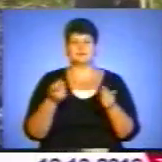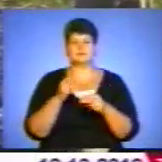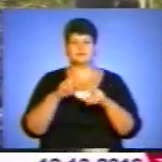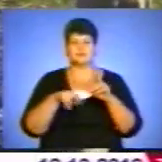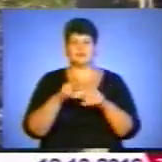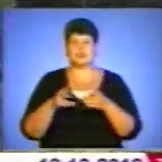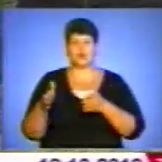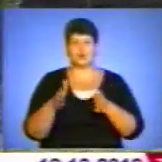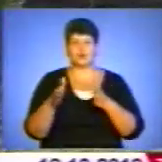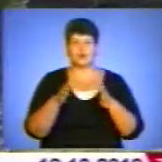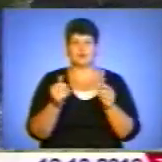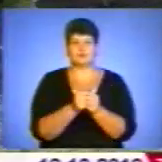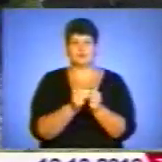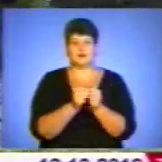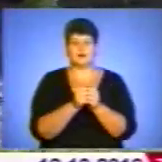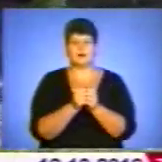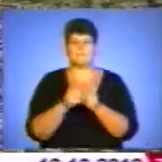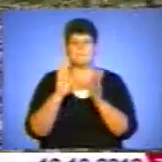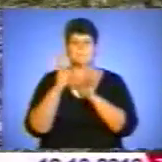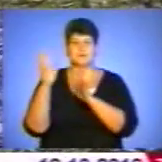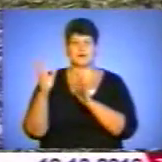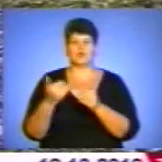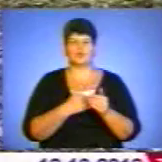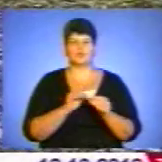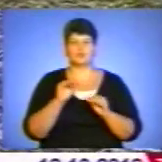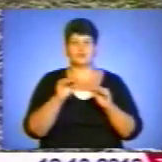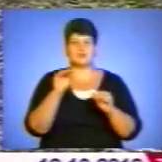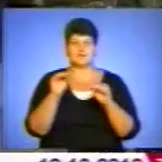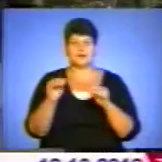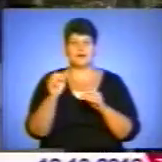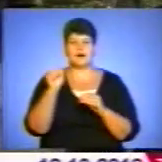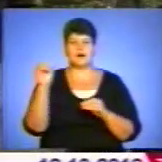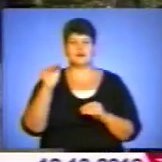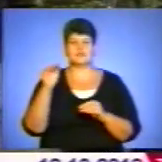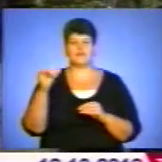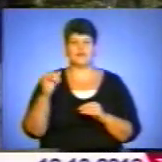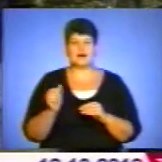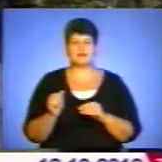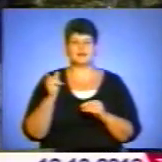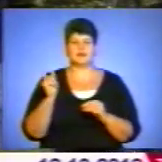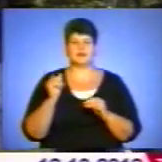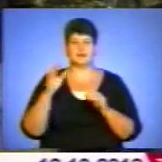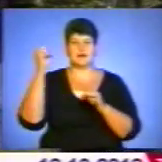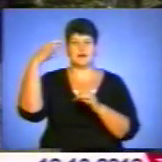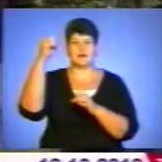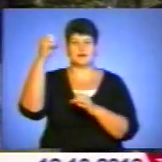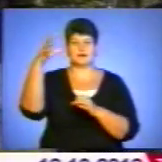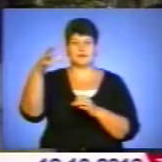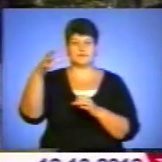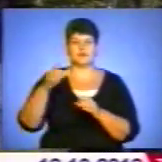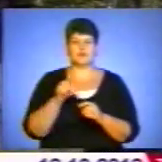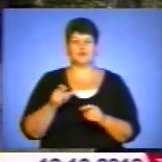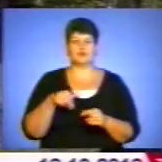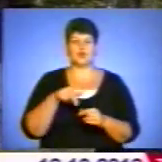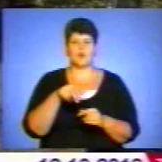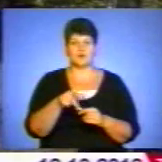адже зараз вона не у належному стані. Планують покласти асфальт і встановити ліхтарі. Мешканець ходять в парк гулять до нашого будинку, так